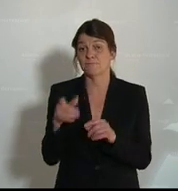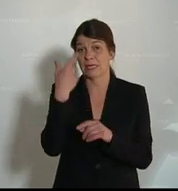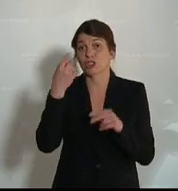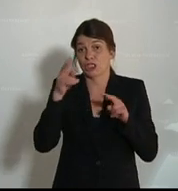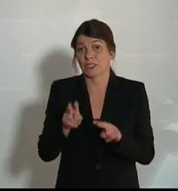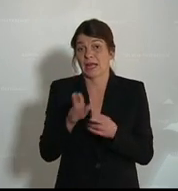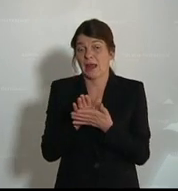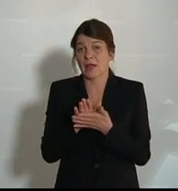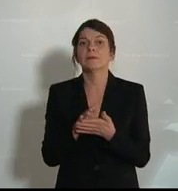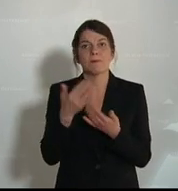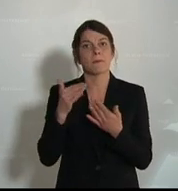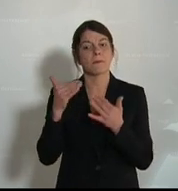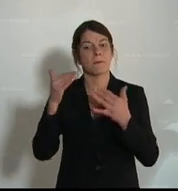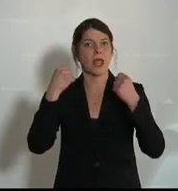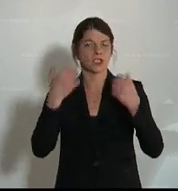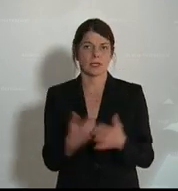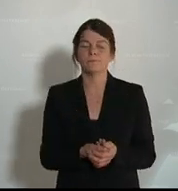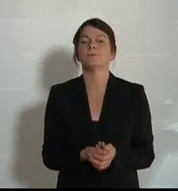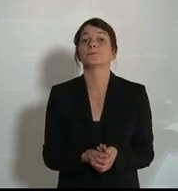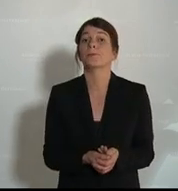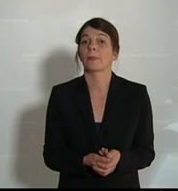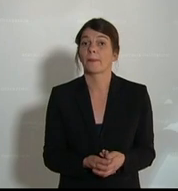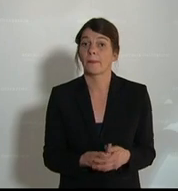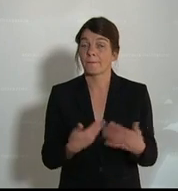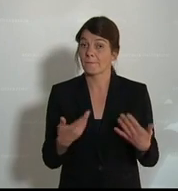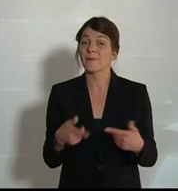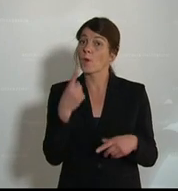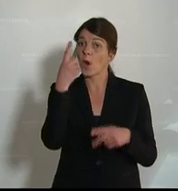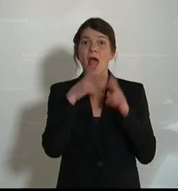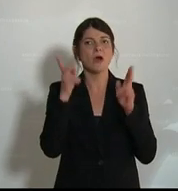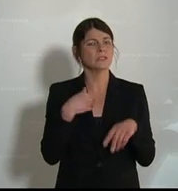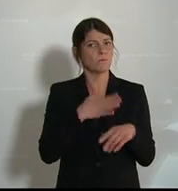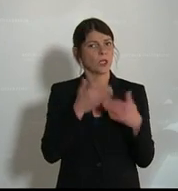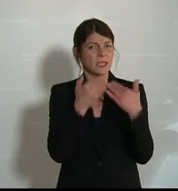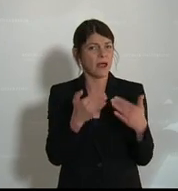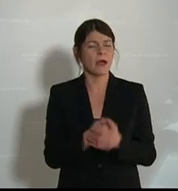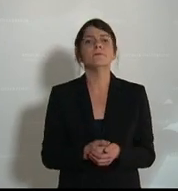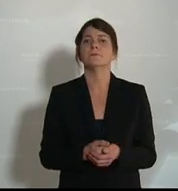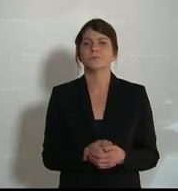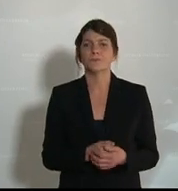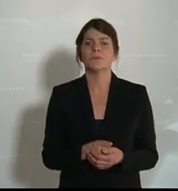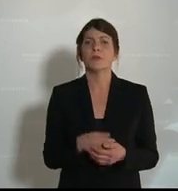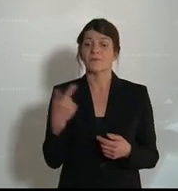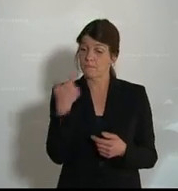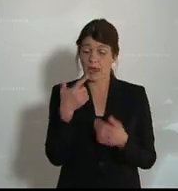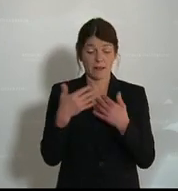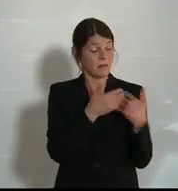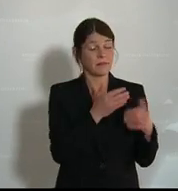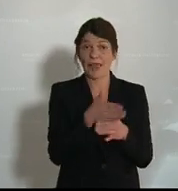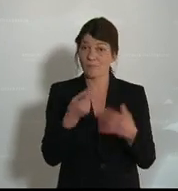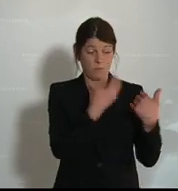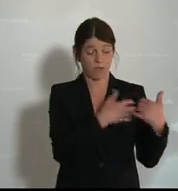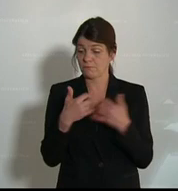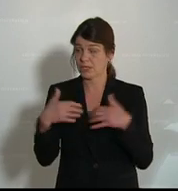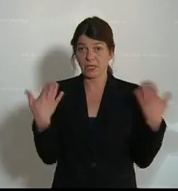zu intensivieren. Ich möchte dem Hohen Haus danken, dass wir die beiden Teile der Berichte an